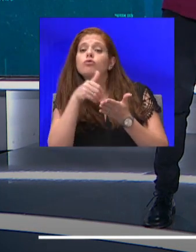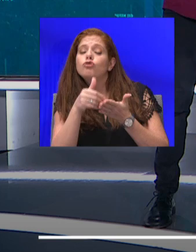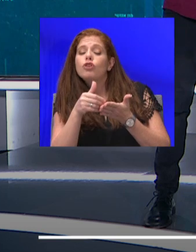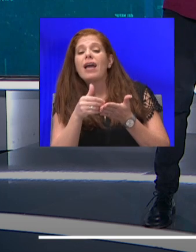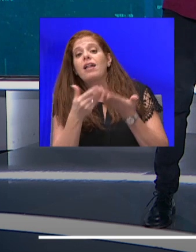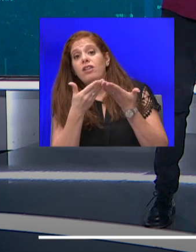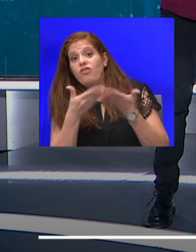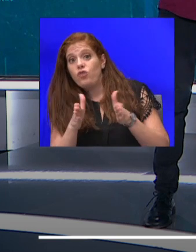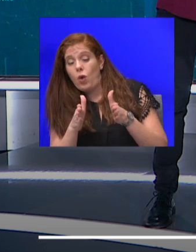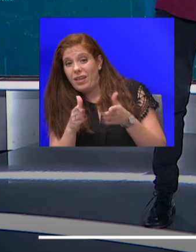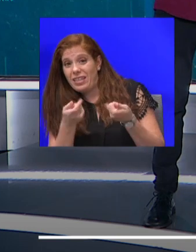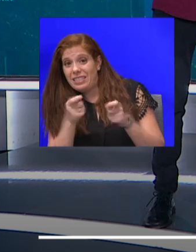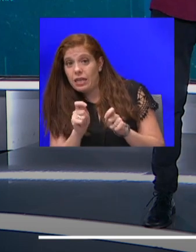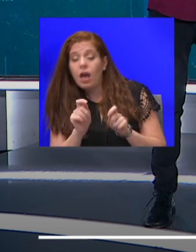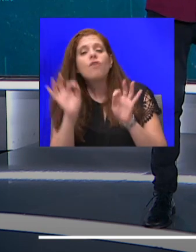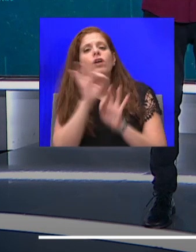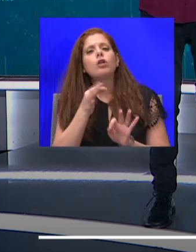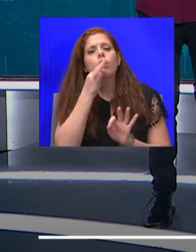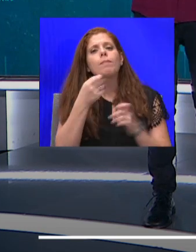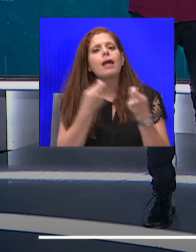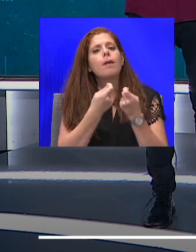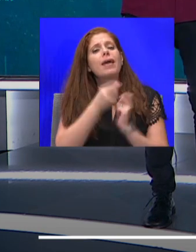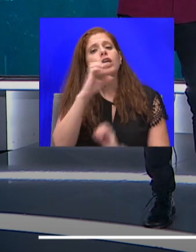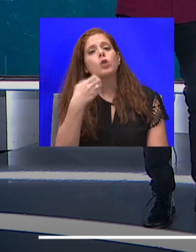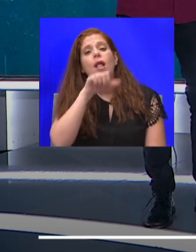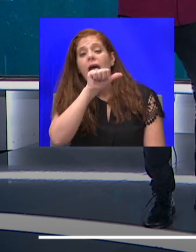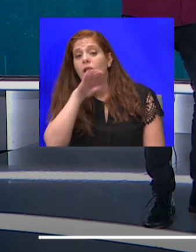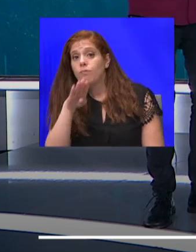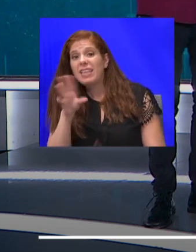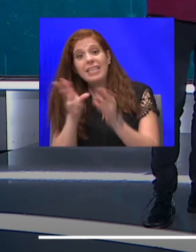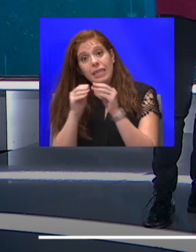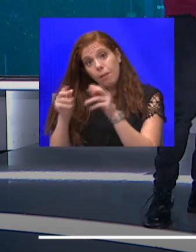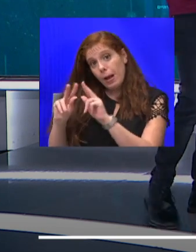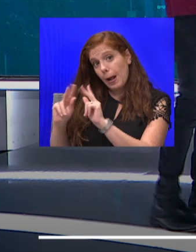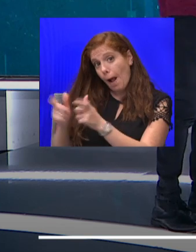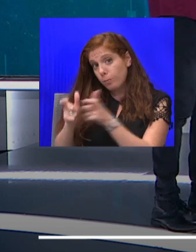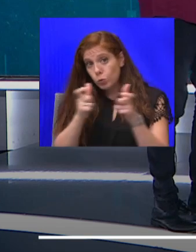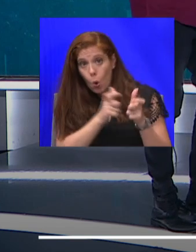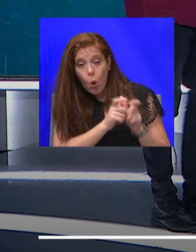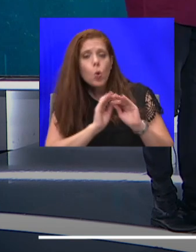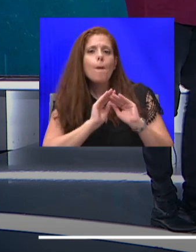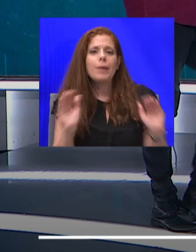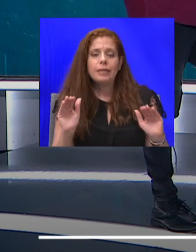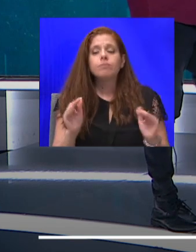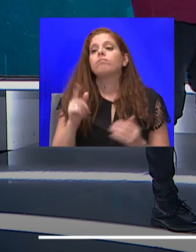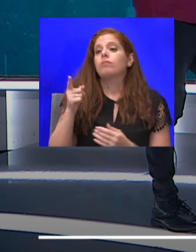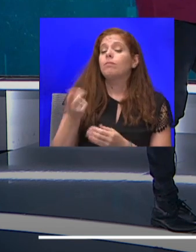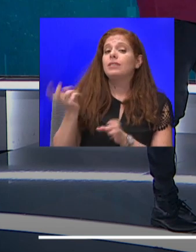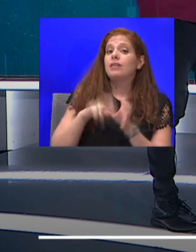היטות א' ב' עם קפסולות או בלי קפסולות. אילי כהן, כתבתנו המדינית, מצטרפת אלינו עכשיו ערב טוב גילי.